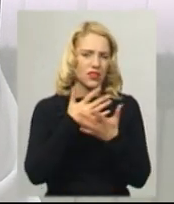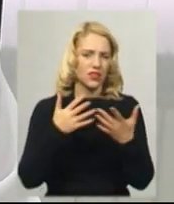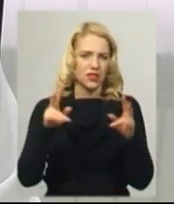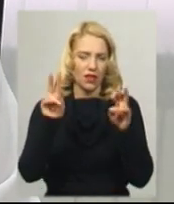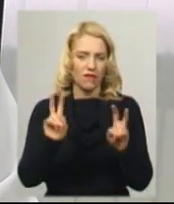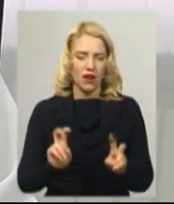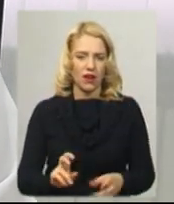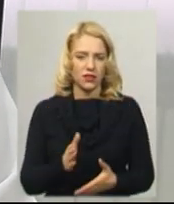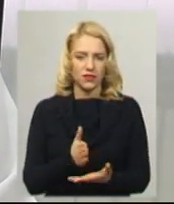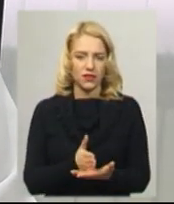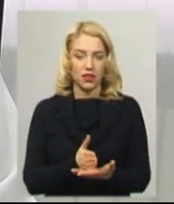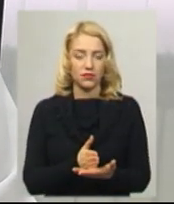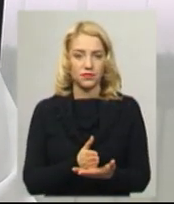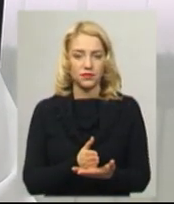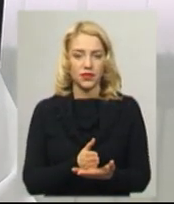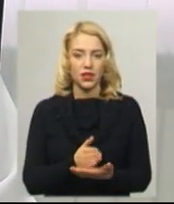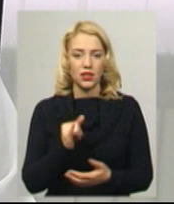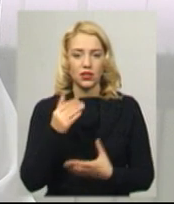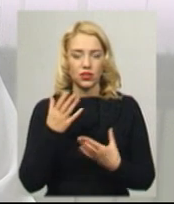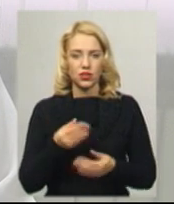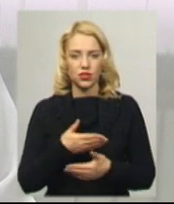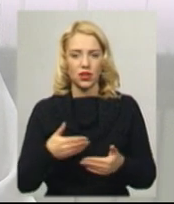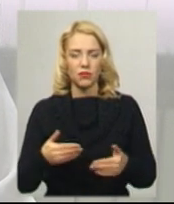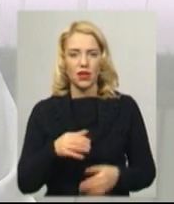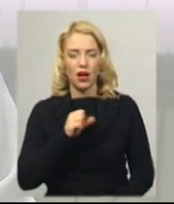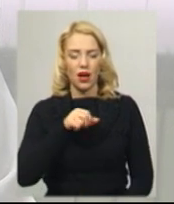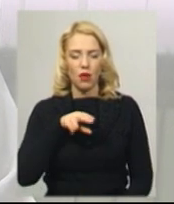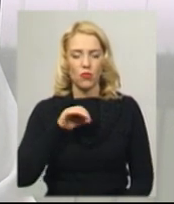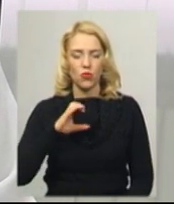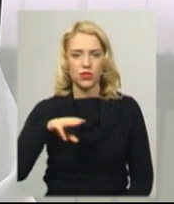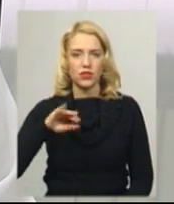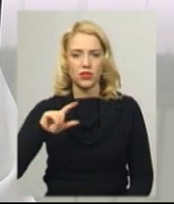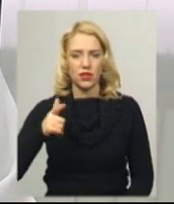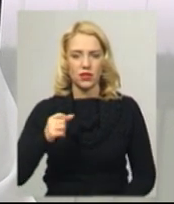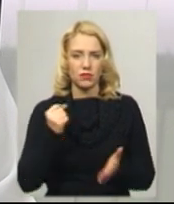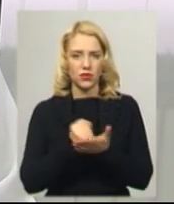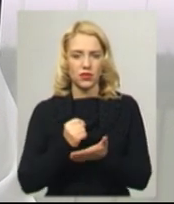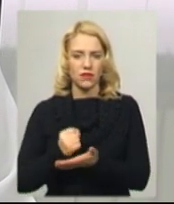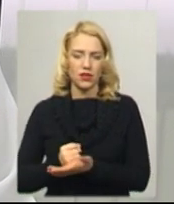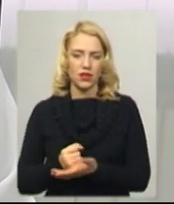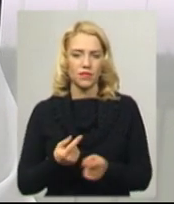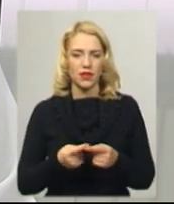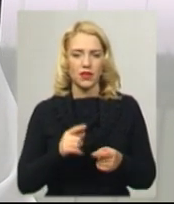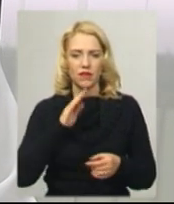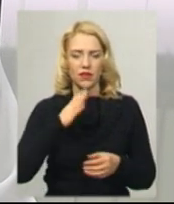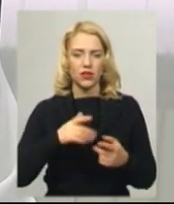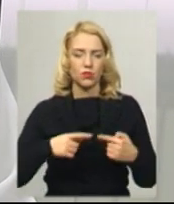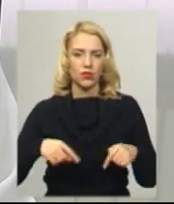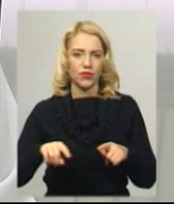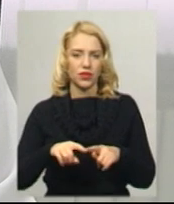варіантів. І ще ми представляємо апостолі, цим займаємося так у відділі нашому.